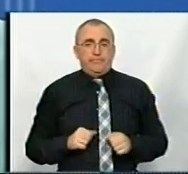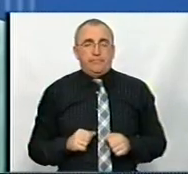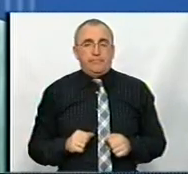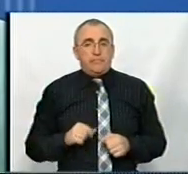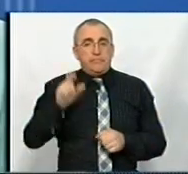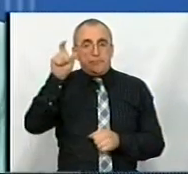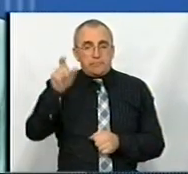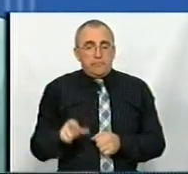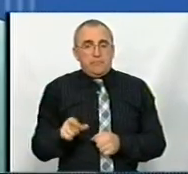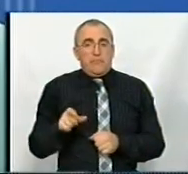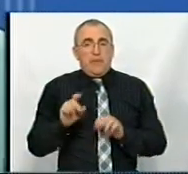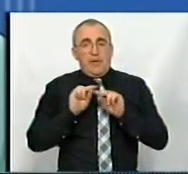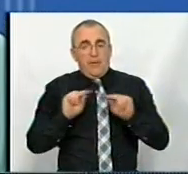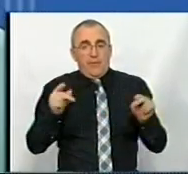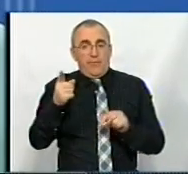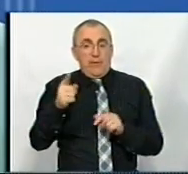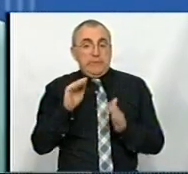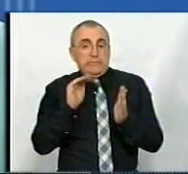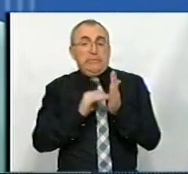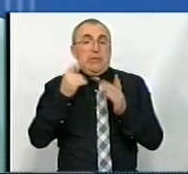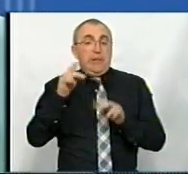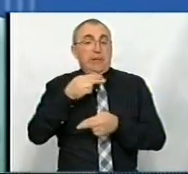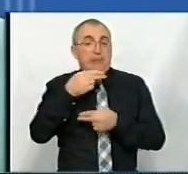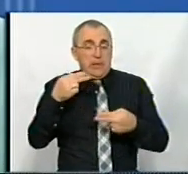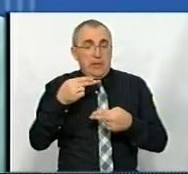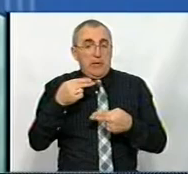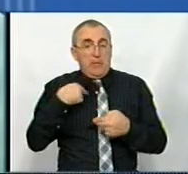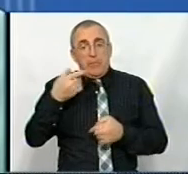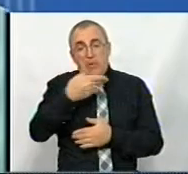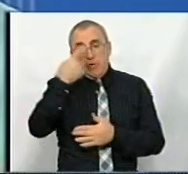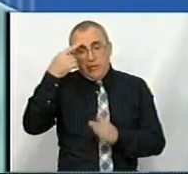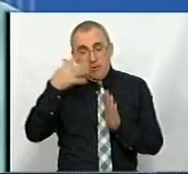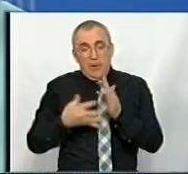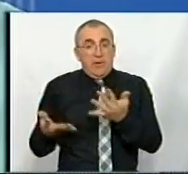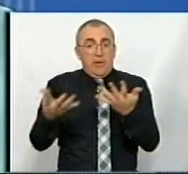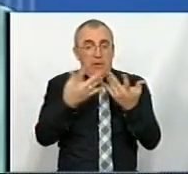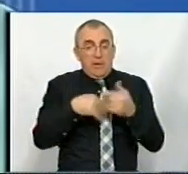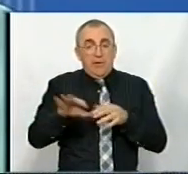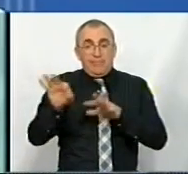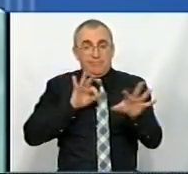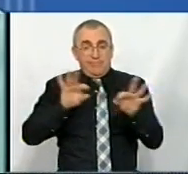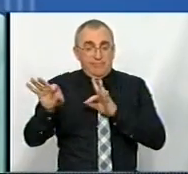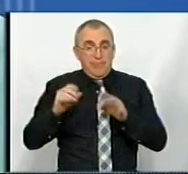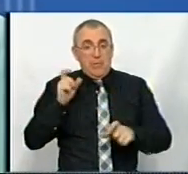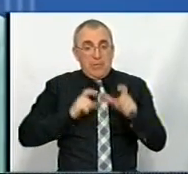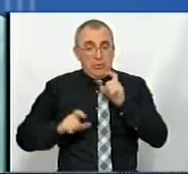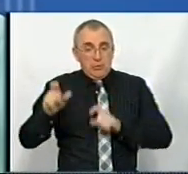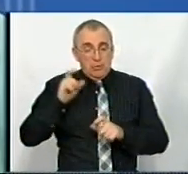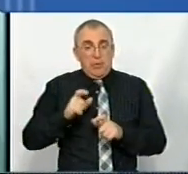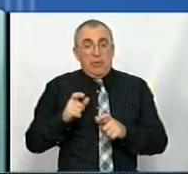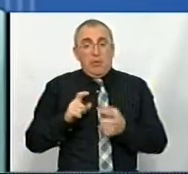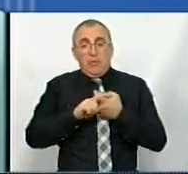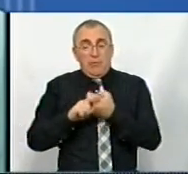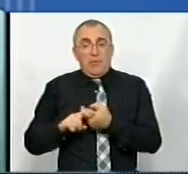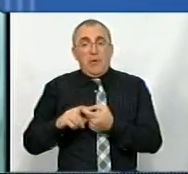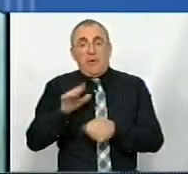Абітурієнти і ставки викладачів, ще не зачепили цю тему, власне, ми розуміємо, що від кількості набраних студентів напряму залежить кількість